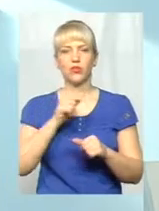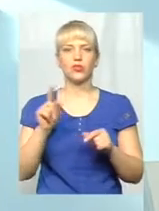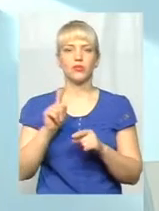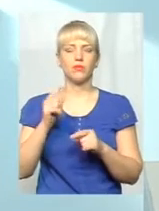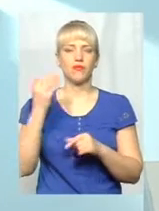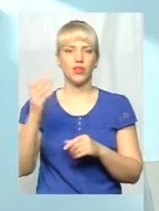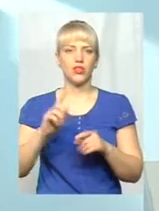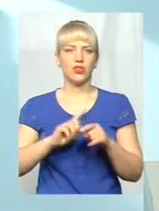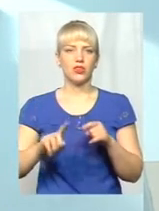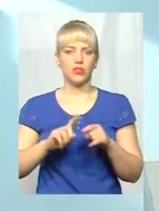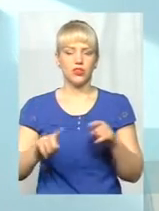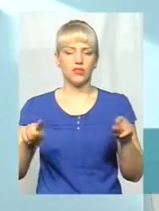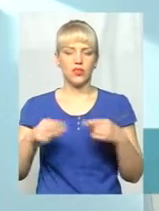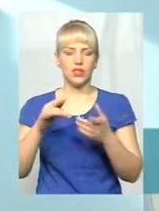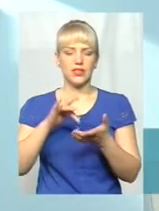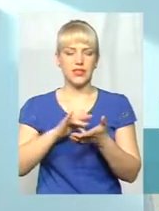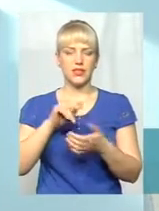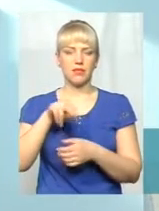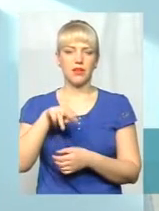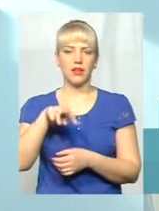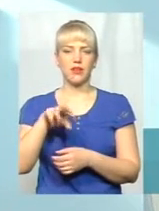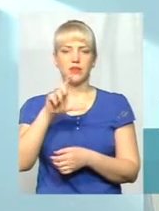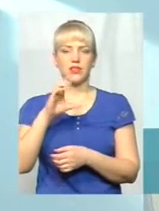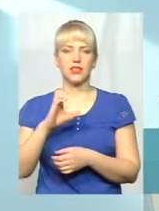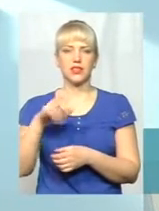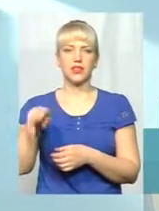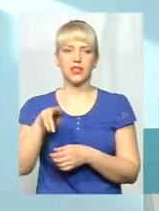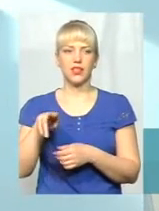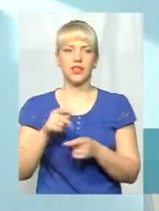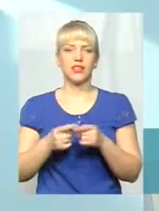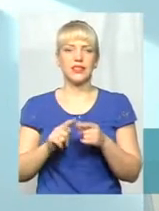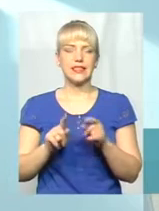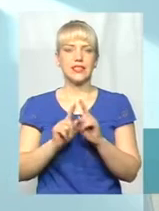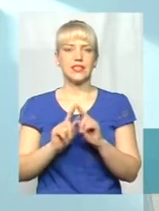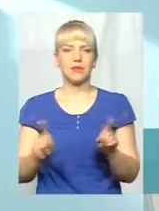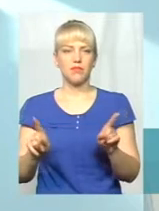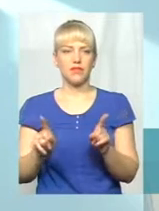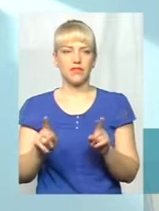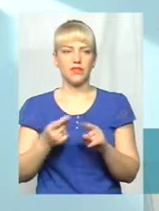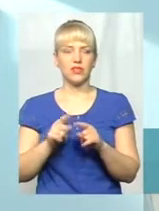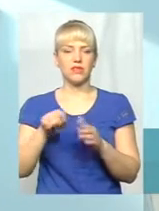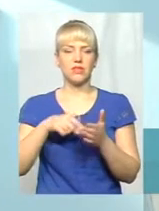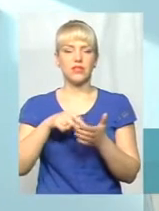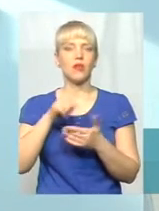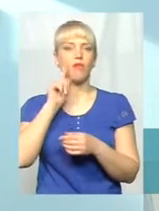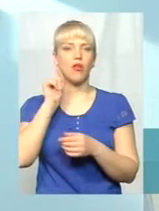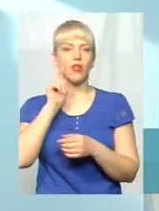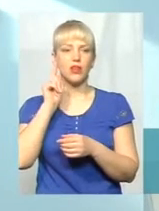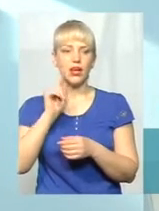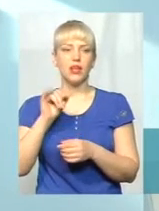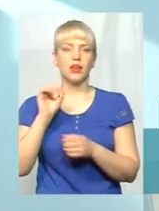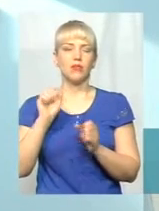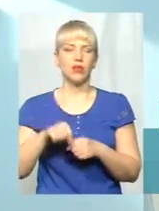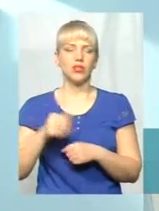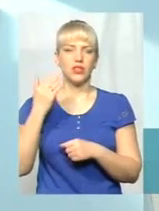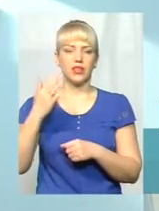ПМСД, і вони останні в області, які створили центр ПМСД. Це специфічне місто, молоде місто, можливо, їм